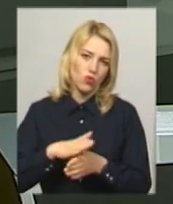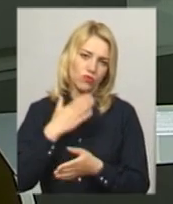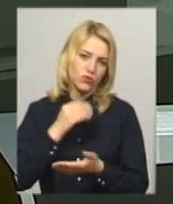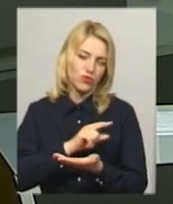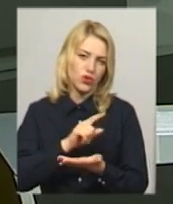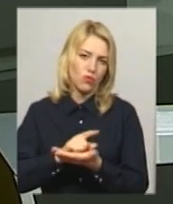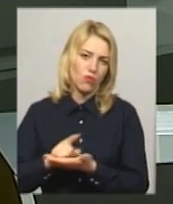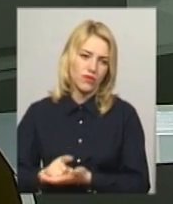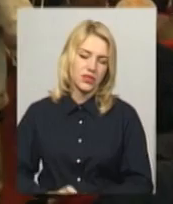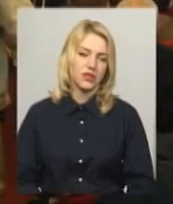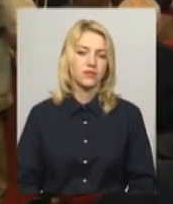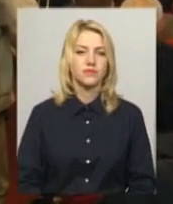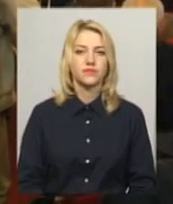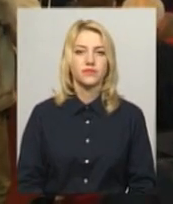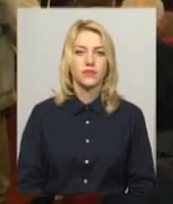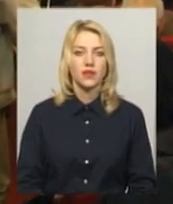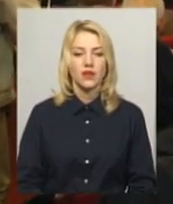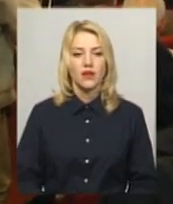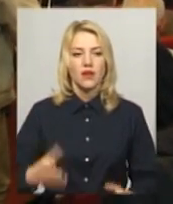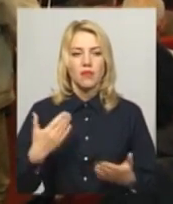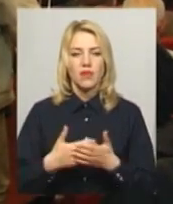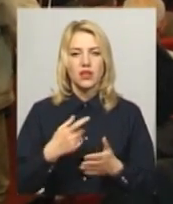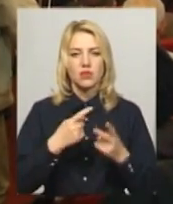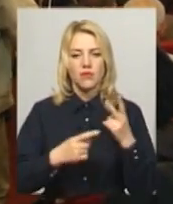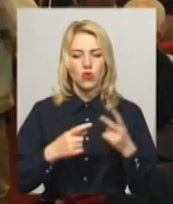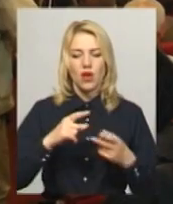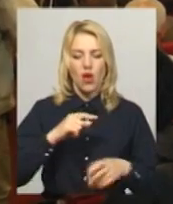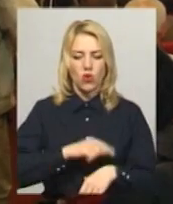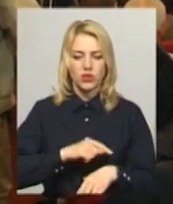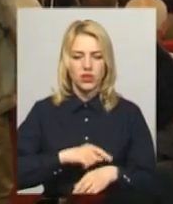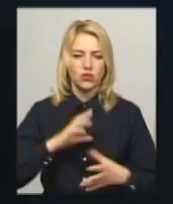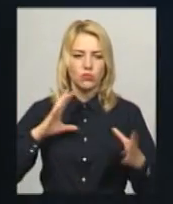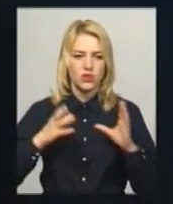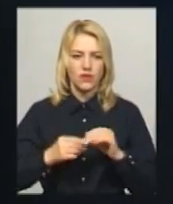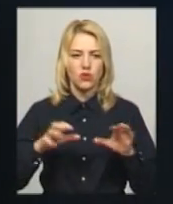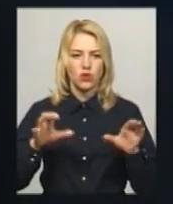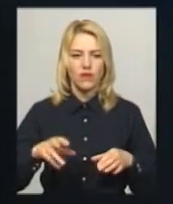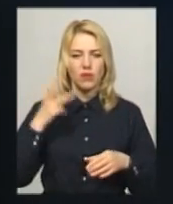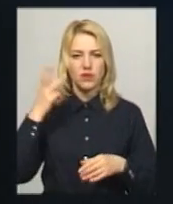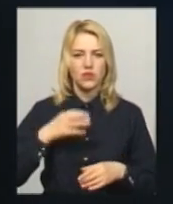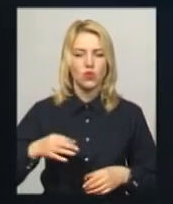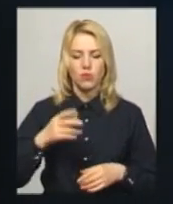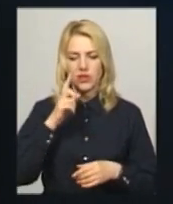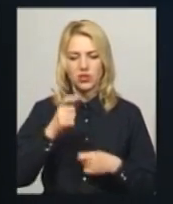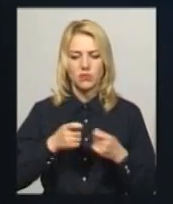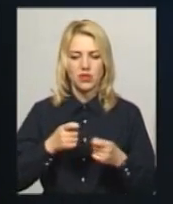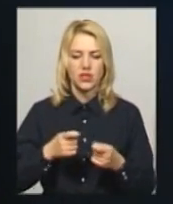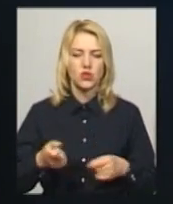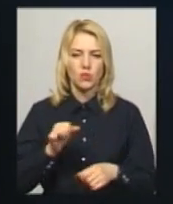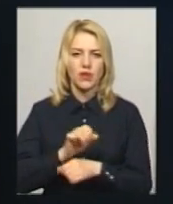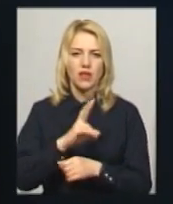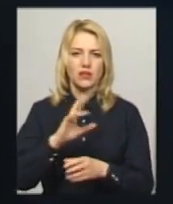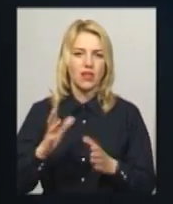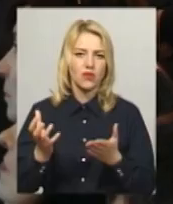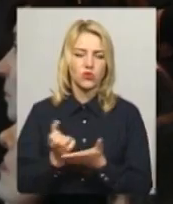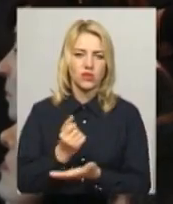Порубок продовжить. У майже півторагодинному звіті голова Хмельницької обласної адміністрації Вадим Лозовий зупиняється на досягненнях, з